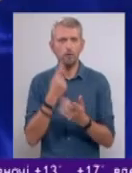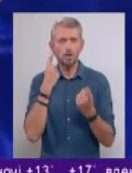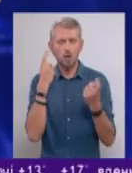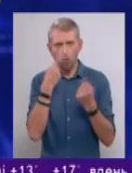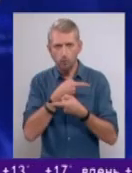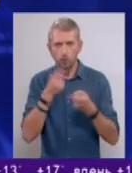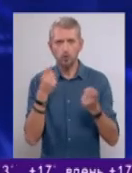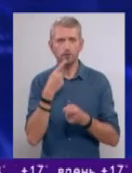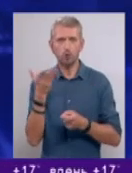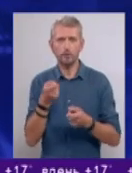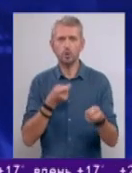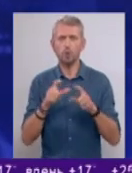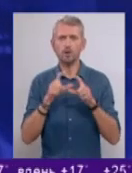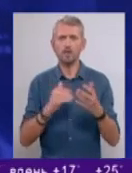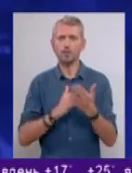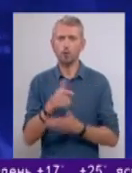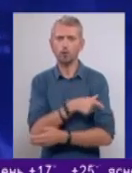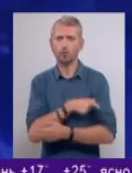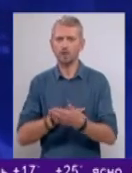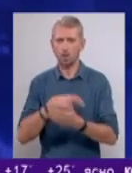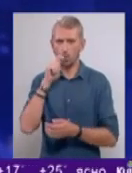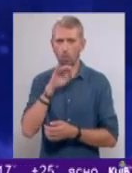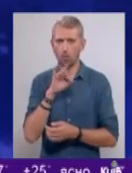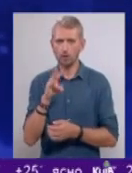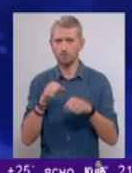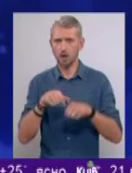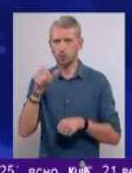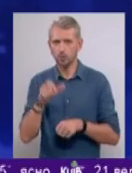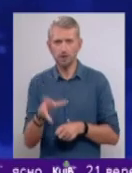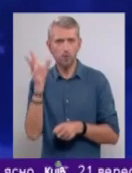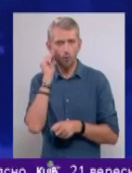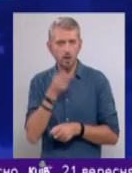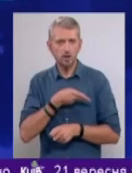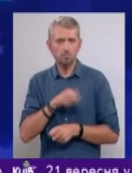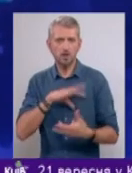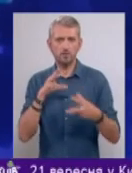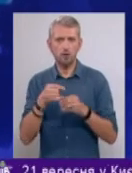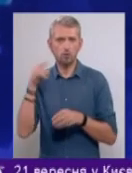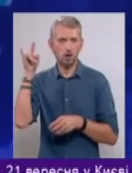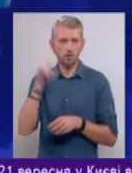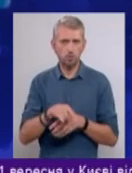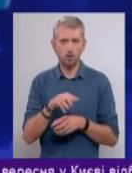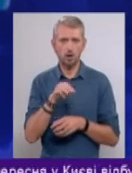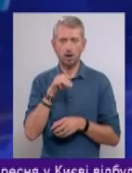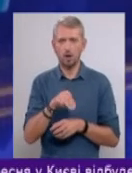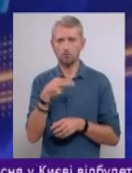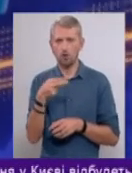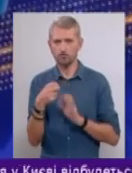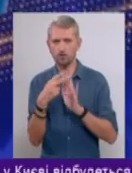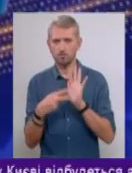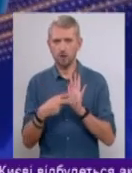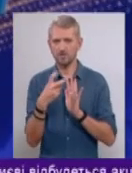оприлюднили у доповіді Управління Верховного комісара ООН «Справ людини». Врахували і загиблих внаслідок катастрофи MH17. Це